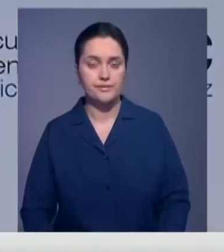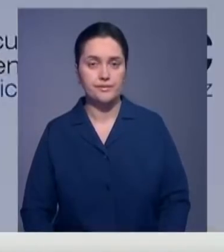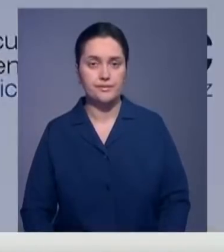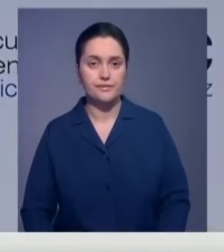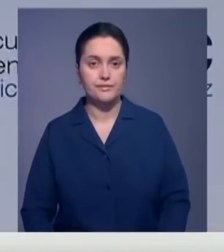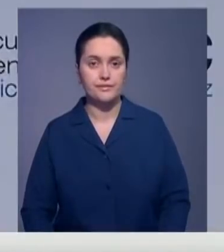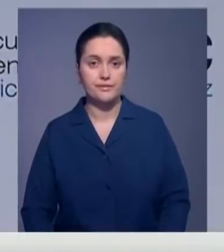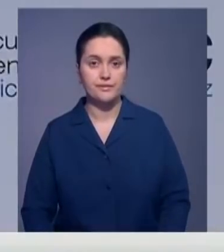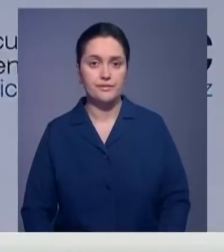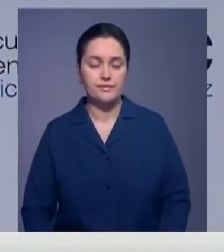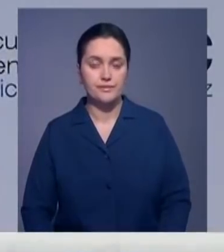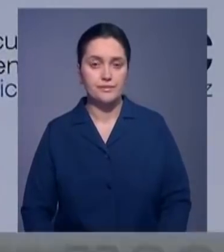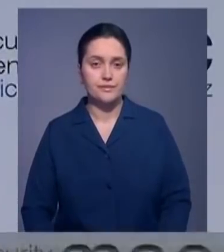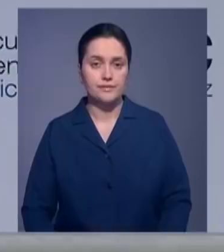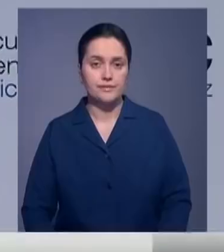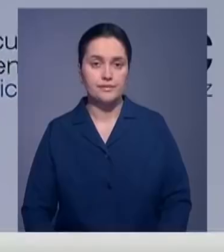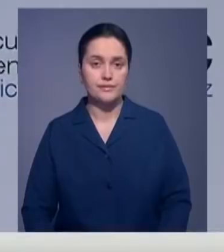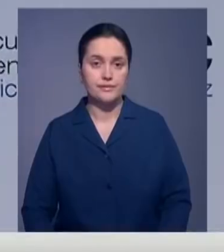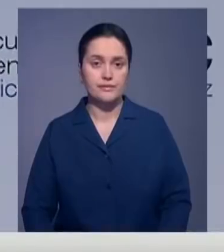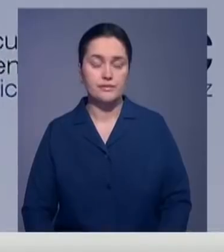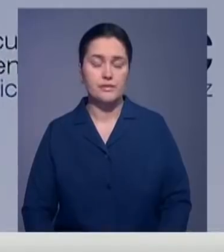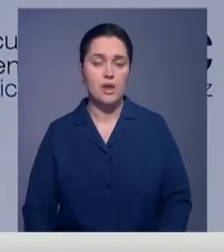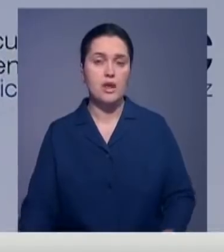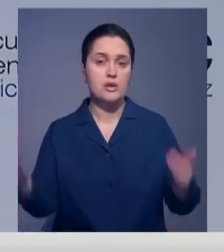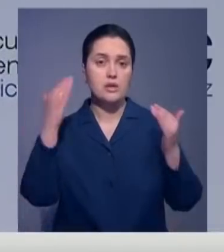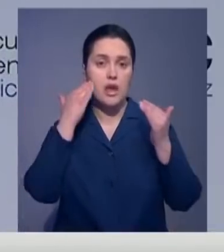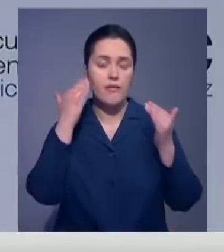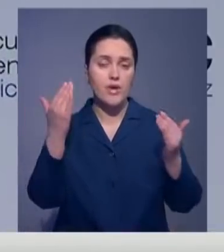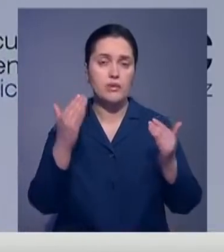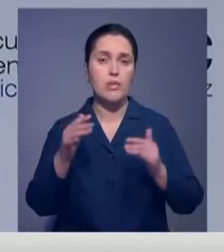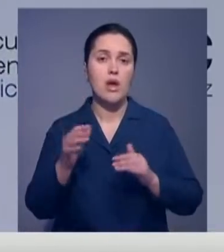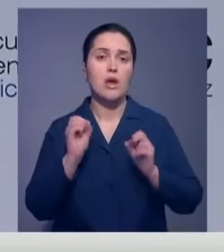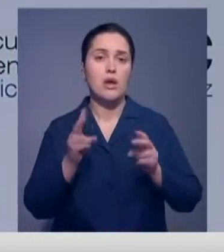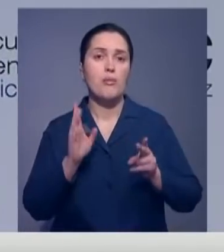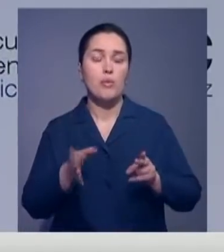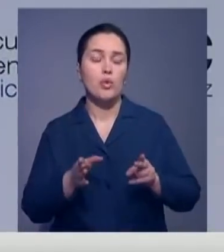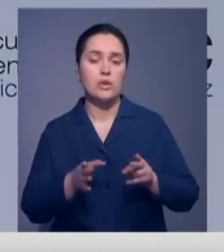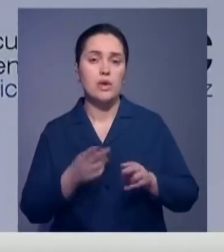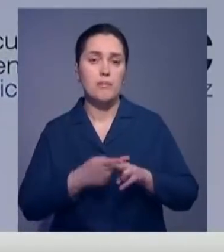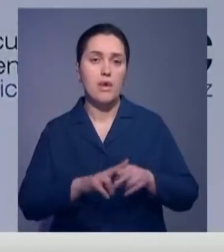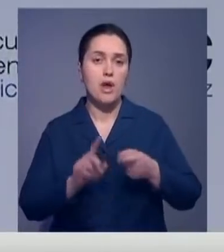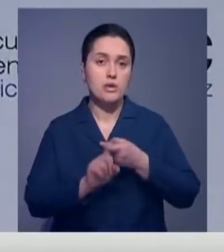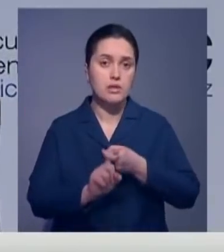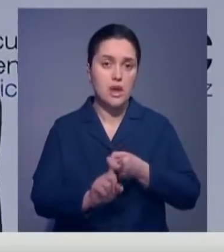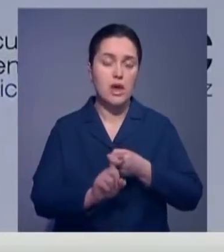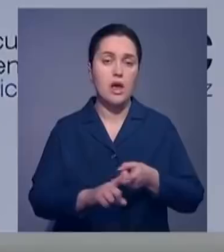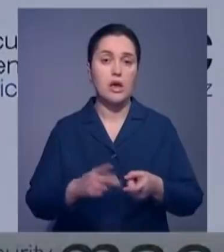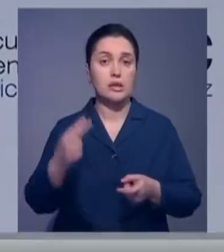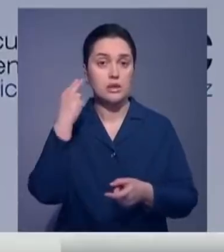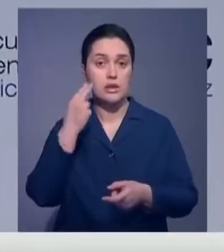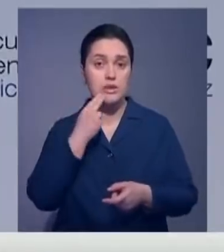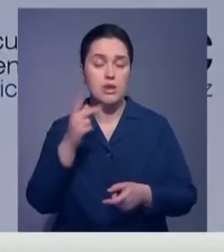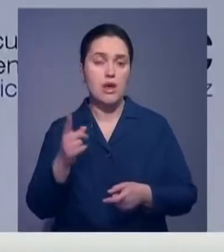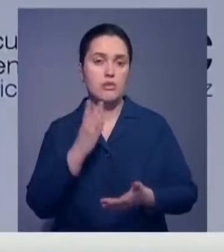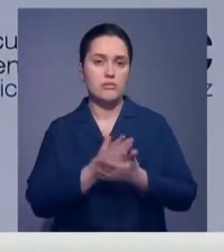Позвольте мне быть ясным. Невозможно предсказать, в каком направлении пойдет эта эпидемия. Мы воодушевлены мерами Китая по